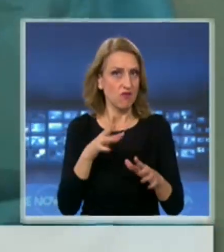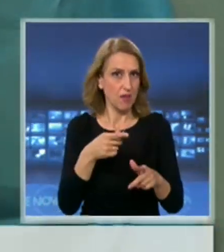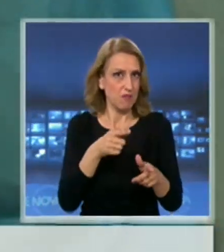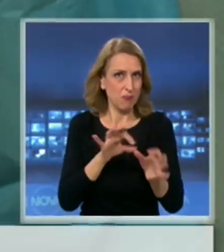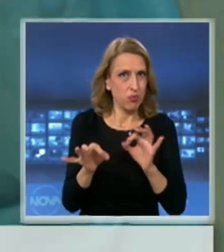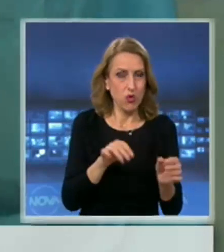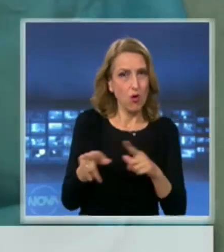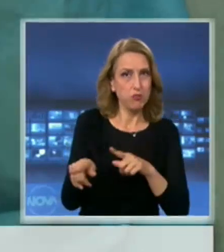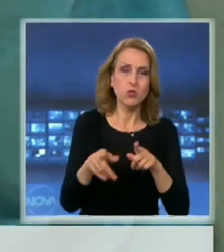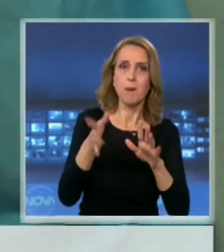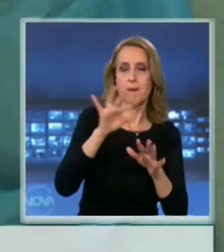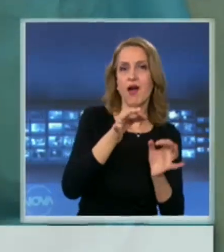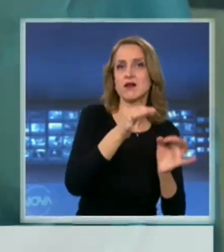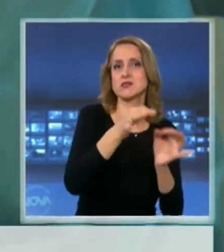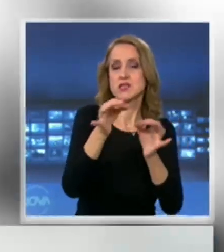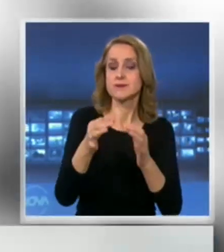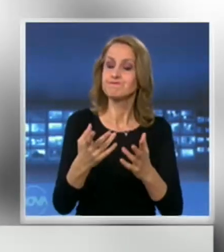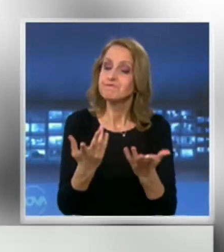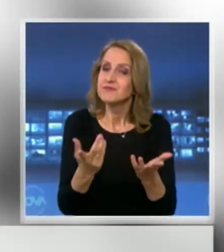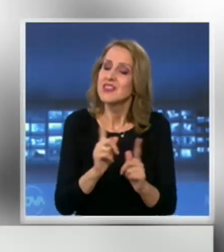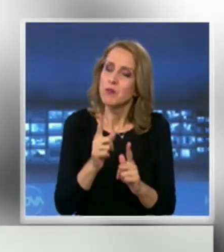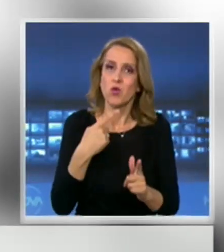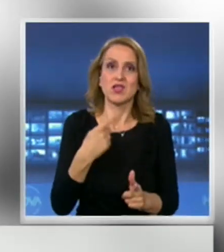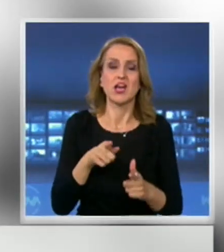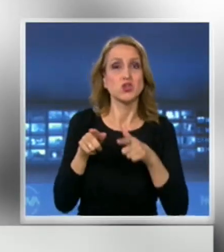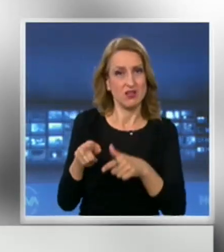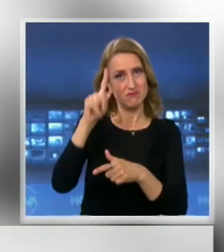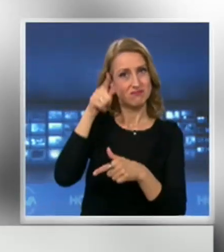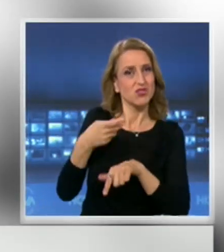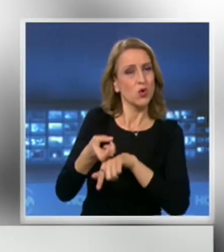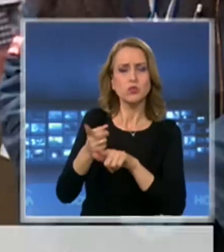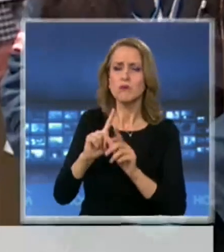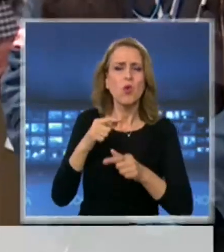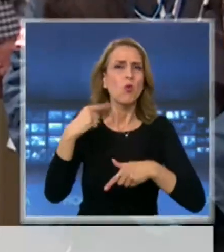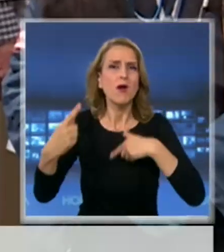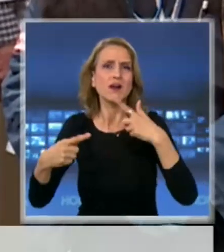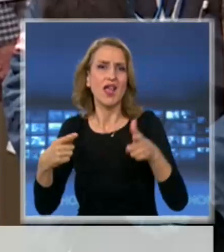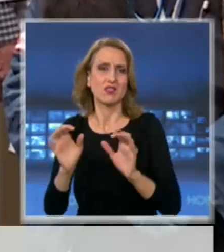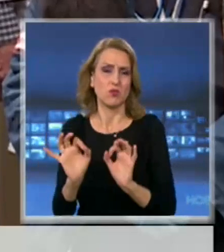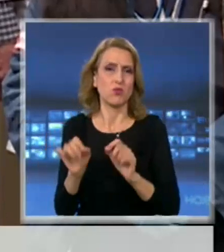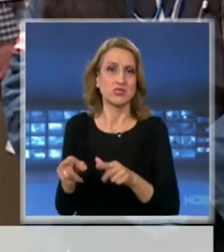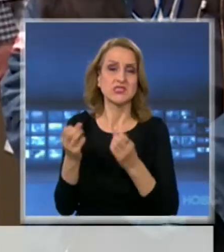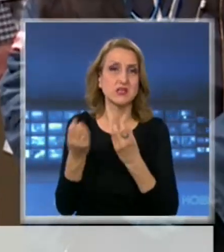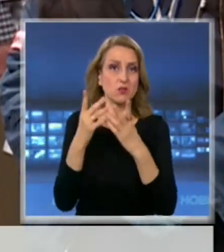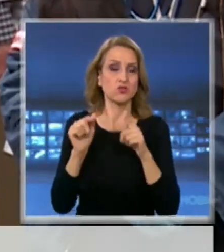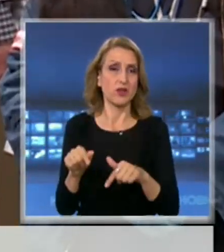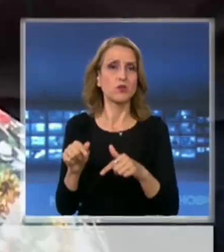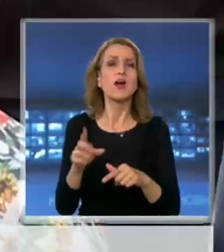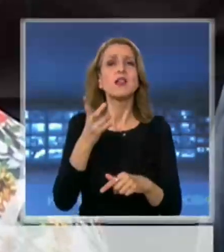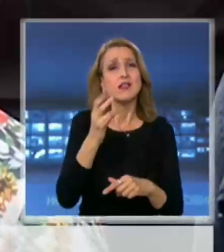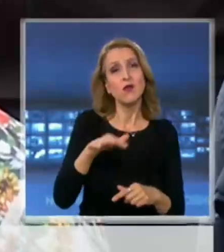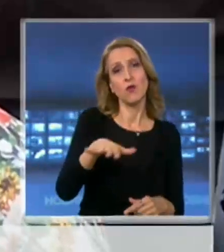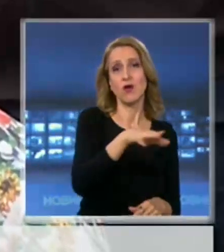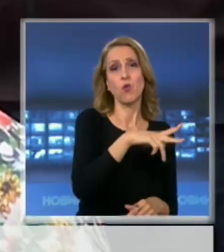обяснявам, е доста рядко срещано. Каквато и да е причината за смъртта, и колегите ще я запомнят като позитивна и винаги усмихната.